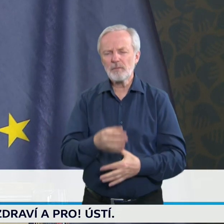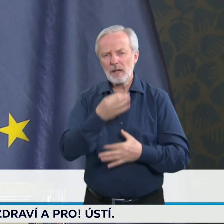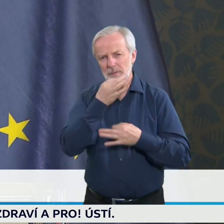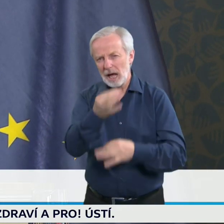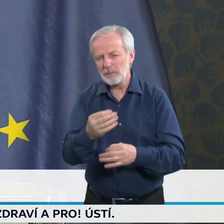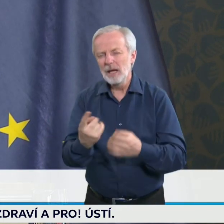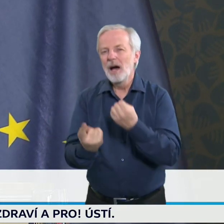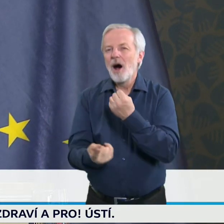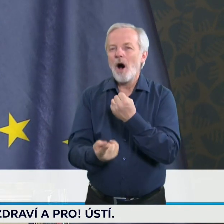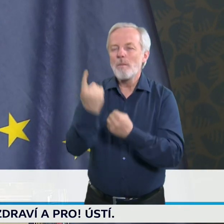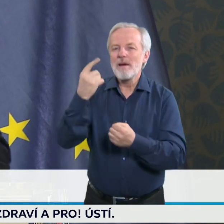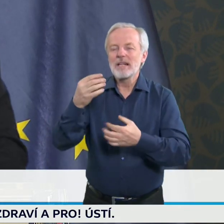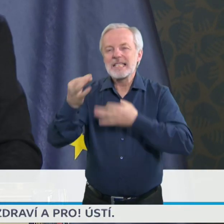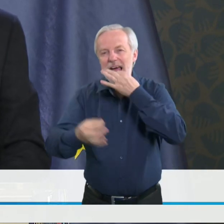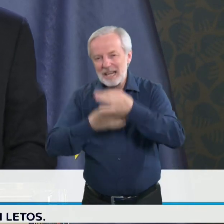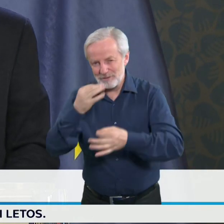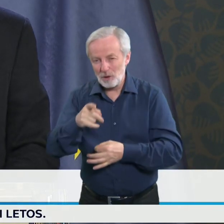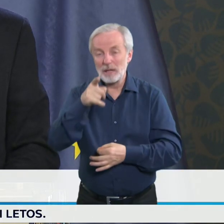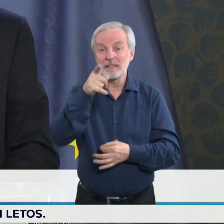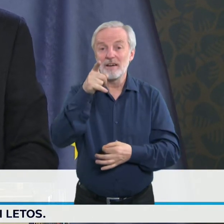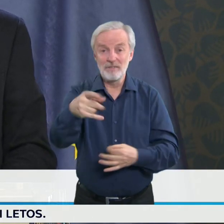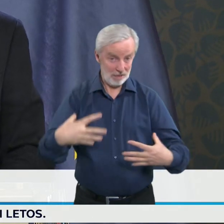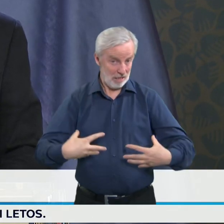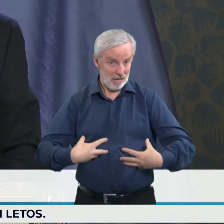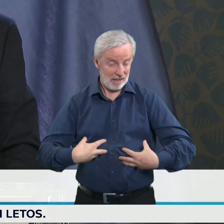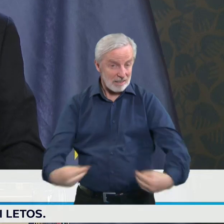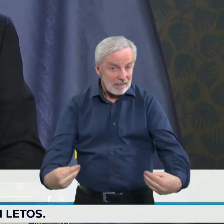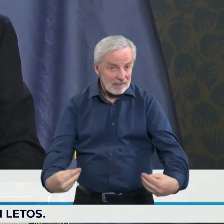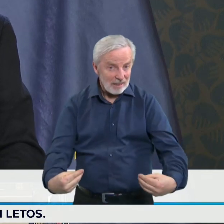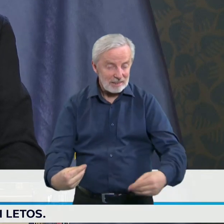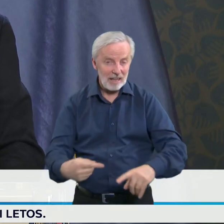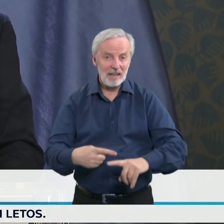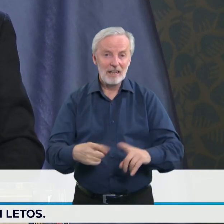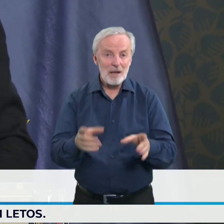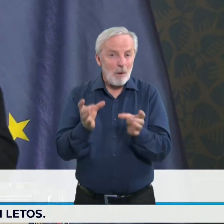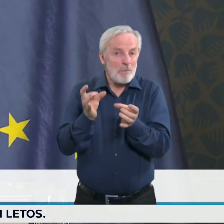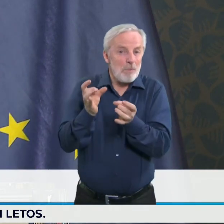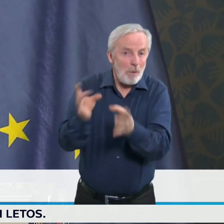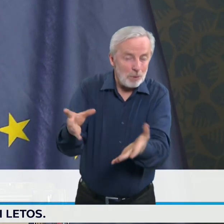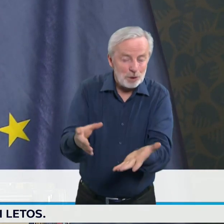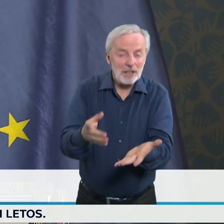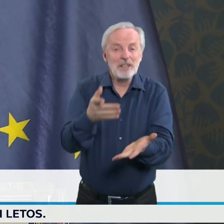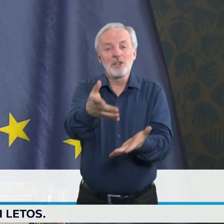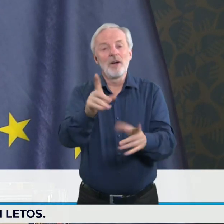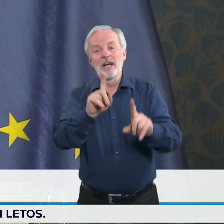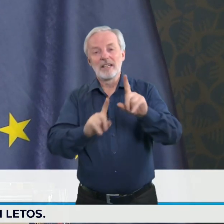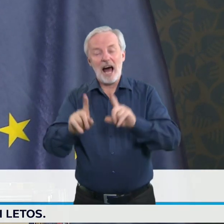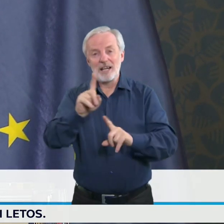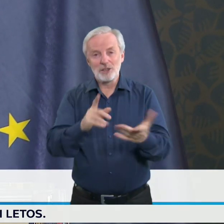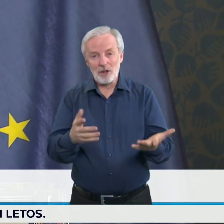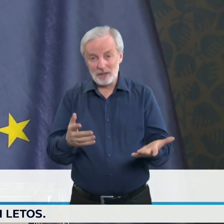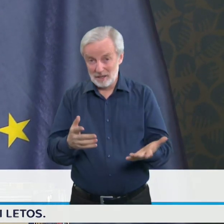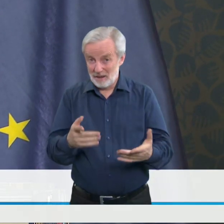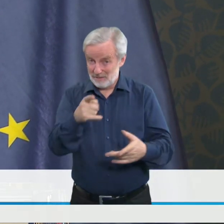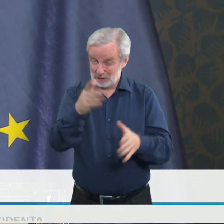týkající se vašeho odchodu. Odchodu, jestli nějakým způsobem to prožíváte, jste rozhodnutý vydržet až do